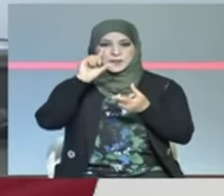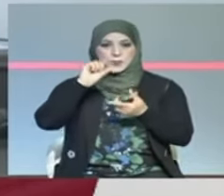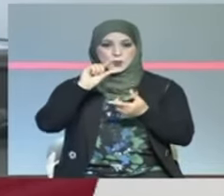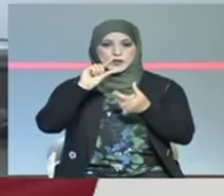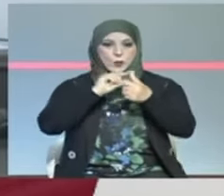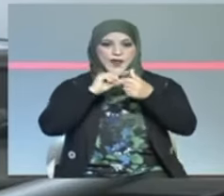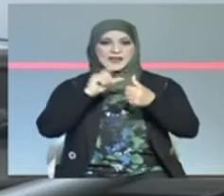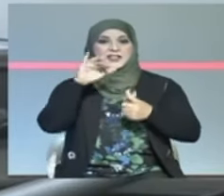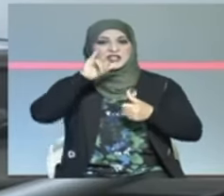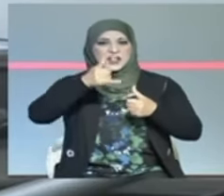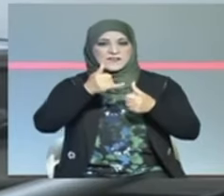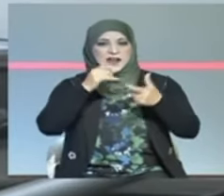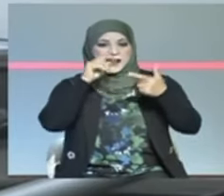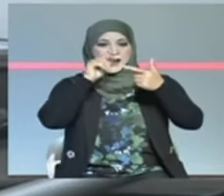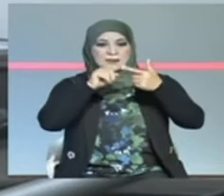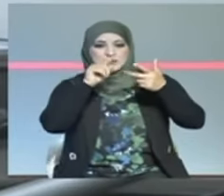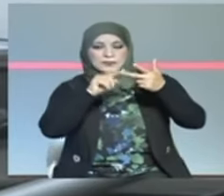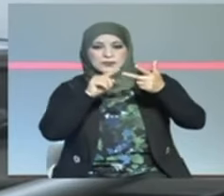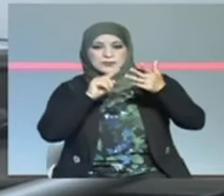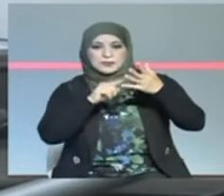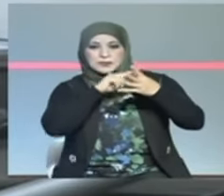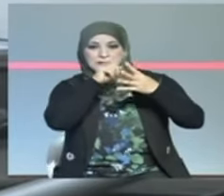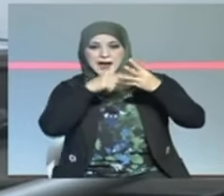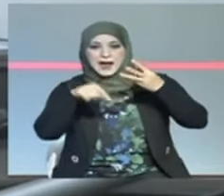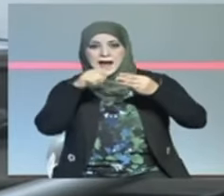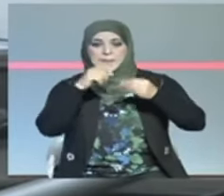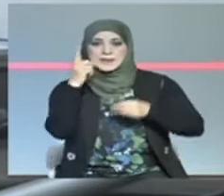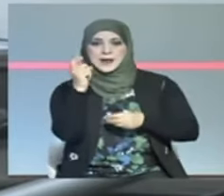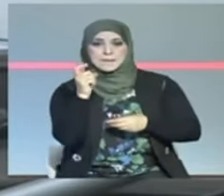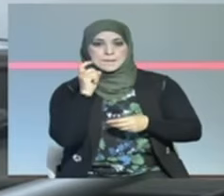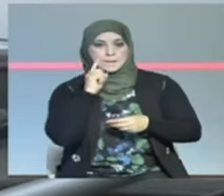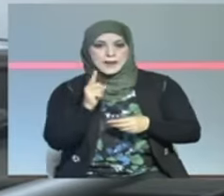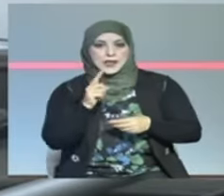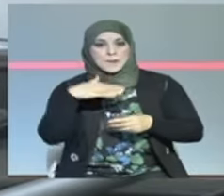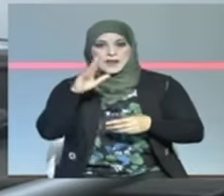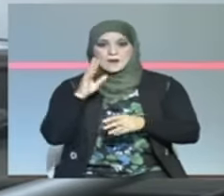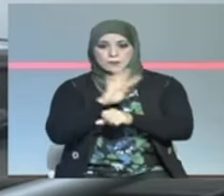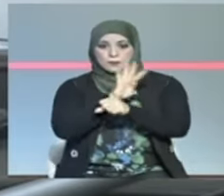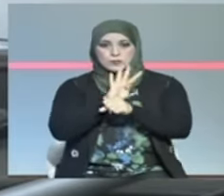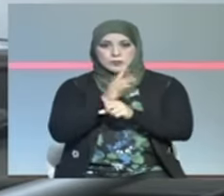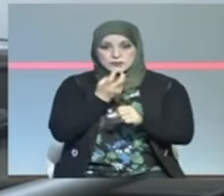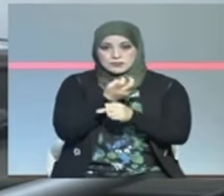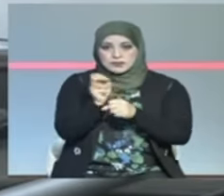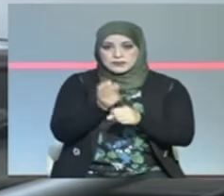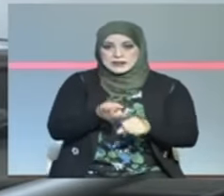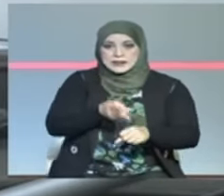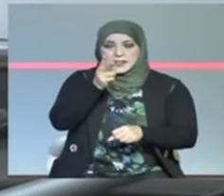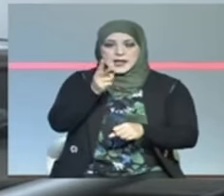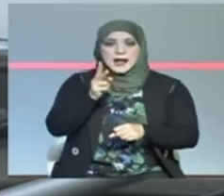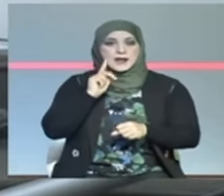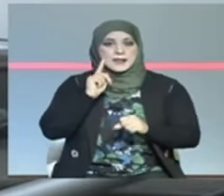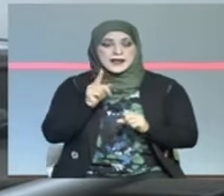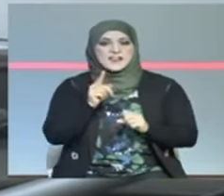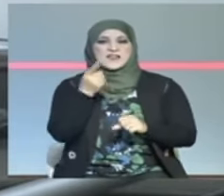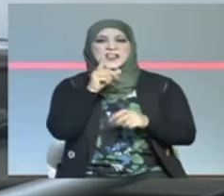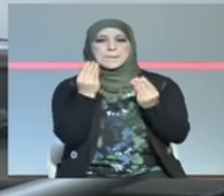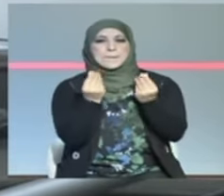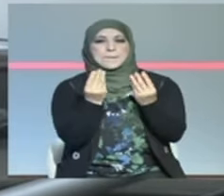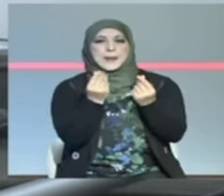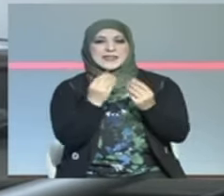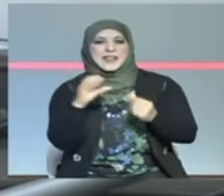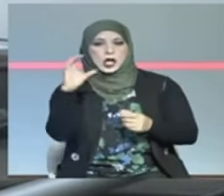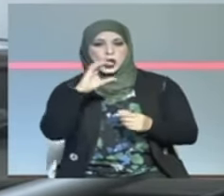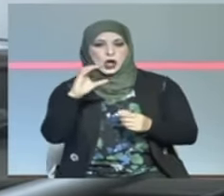ماء وهي المواصفة تقول دوزة على عشرة دوزات لكن الفيروس خطير جفال فيه الكلور الكلور اللي هي مادة